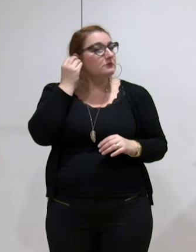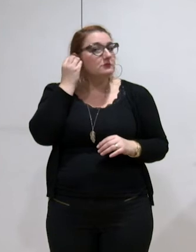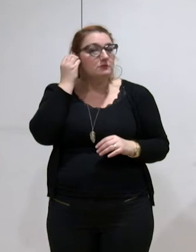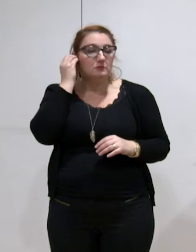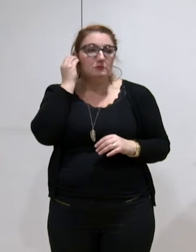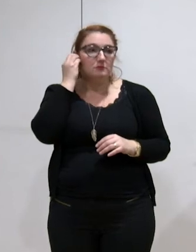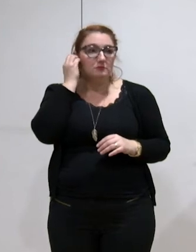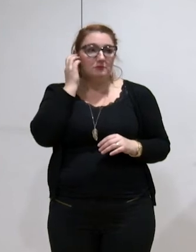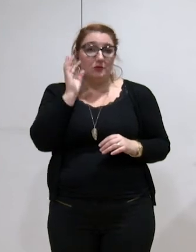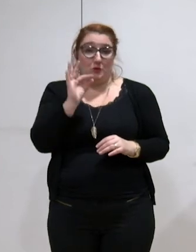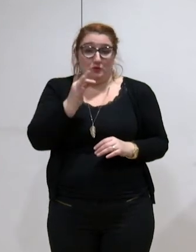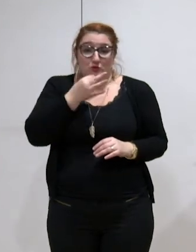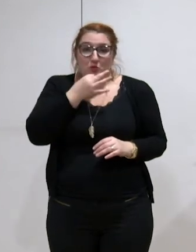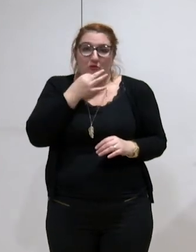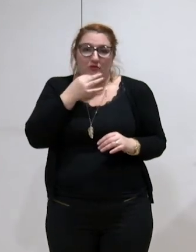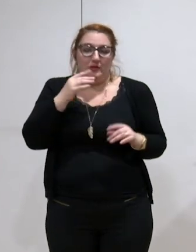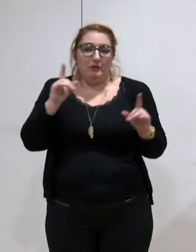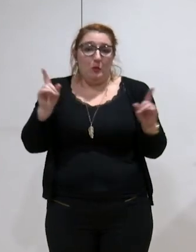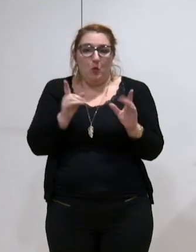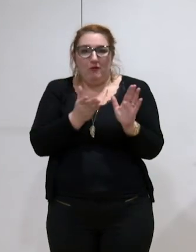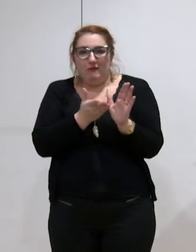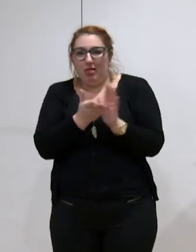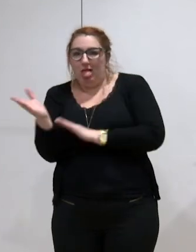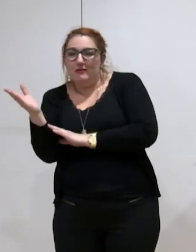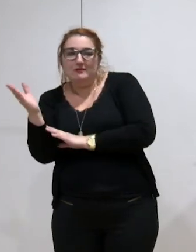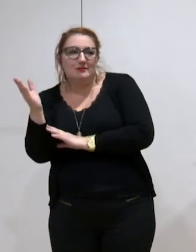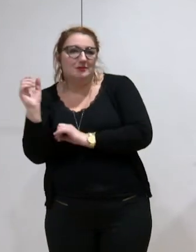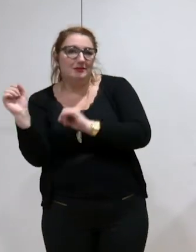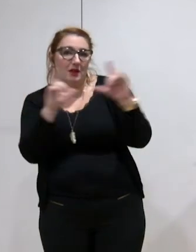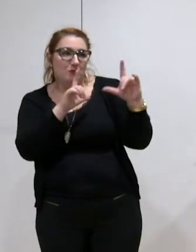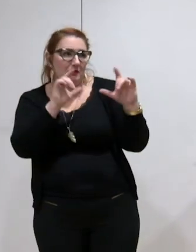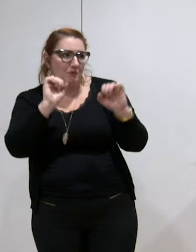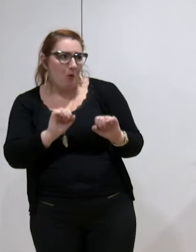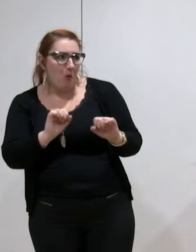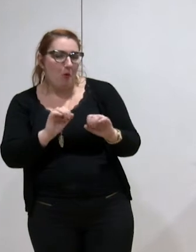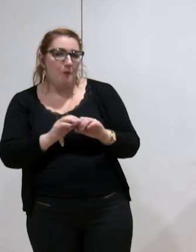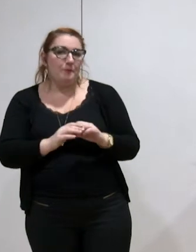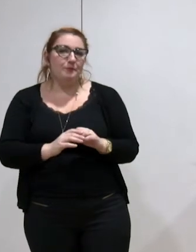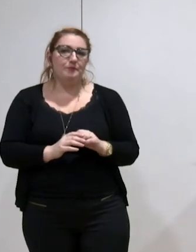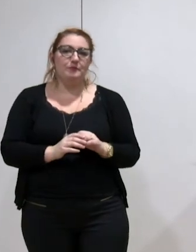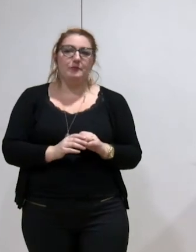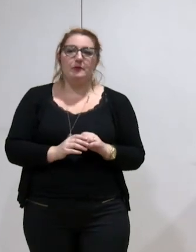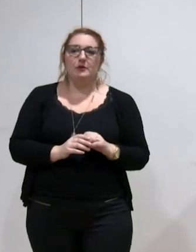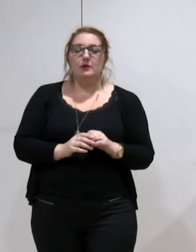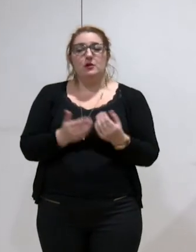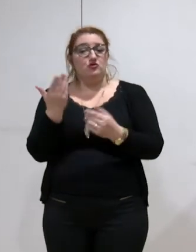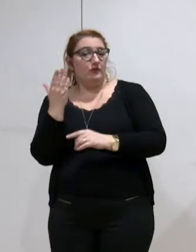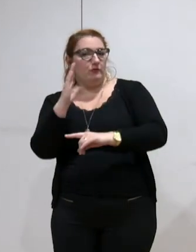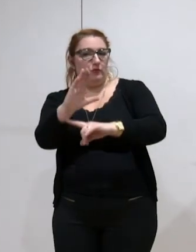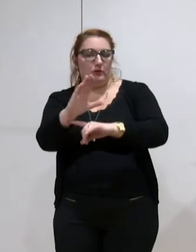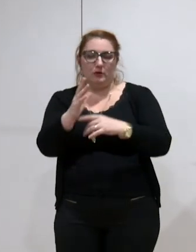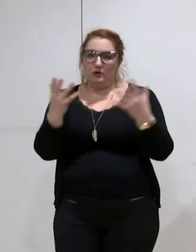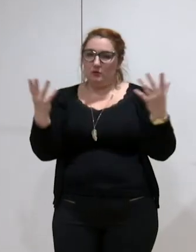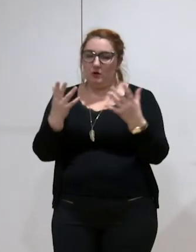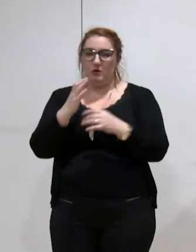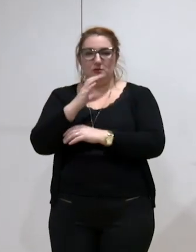faire une petite digression, si on peut lancer les diapositives, sur, finalement, ce qu'est une commission locale d